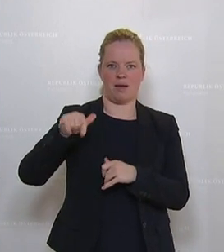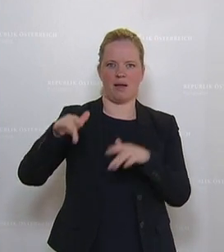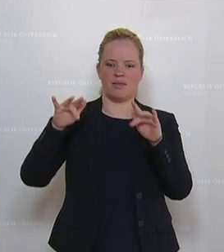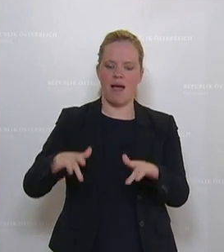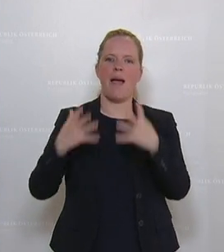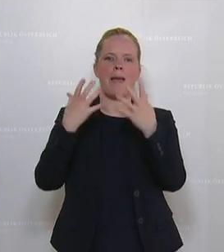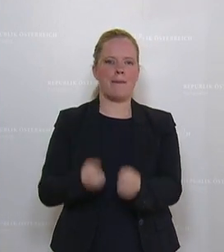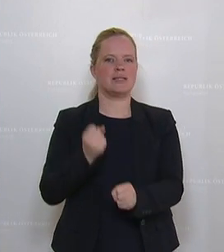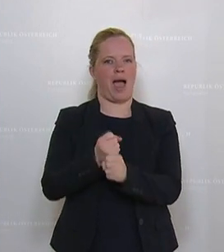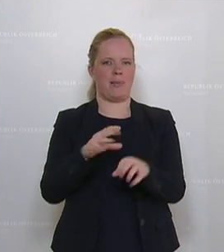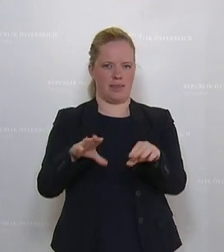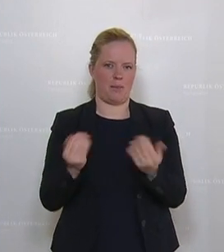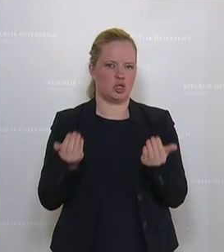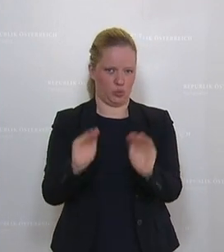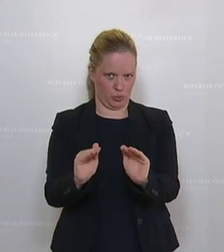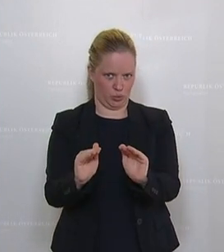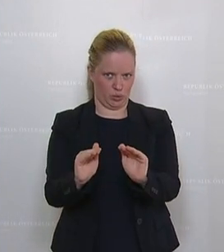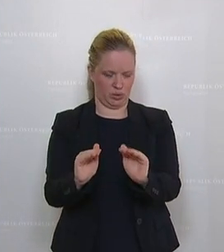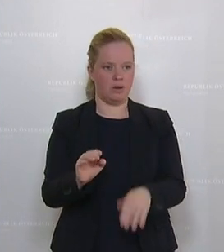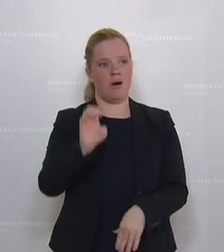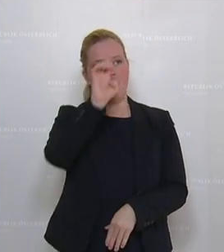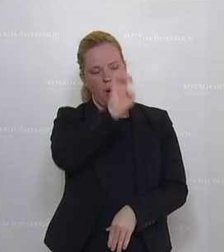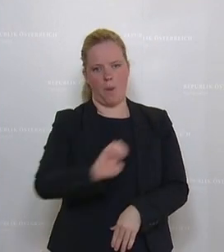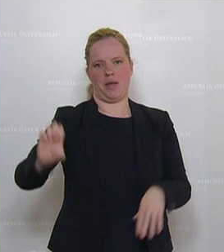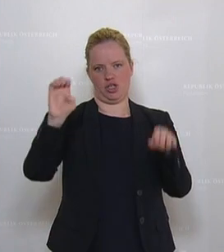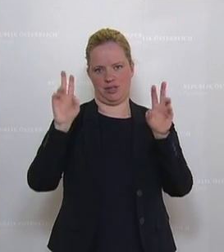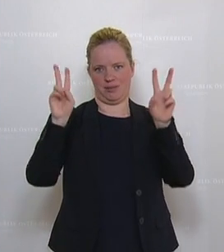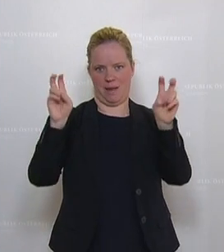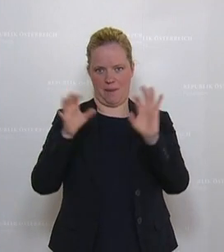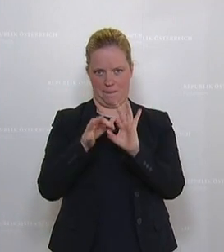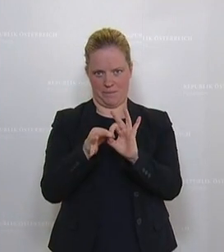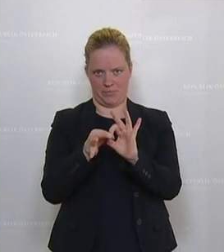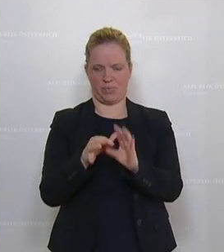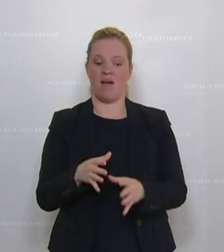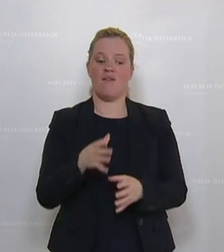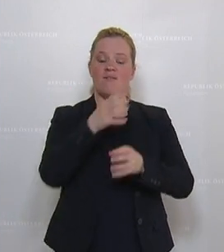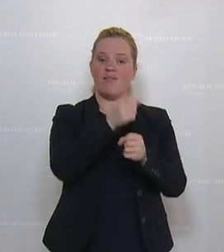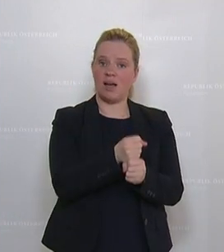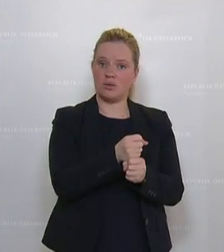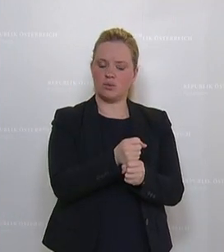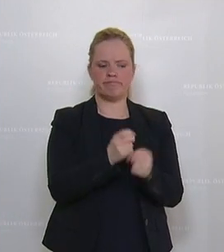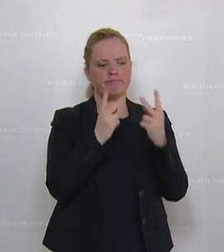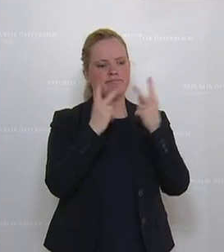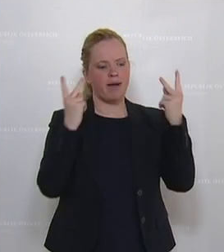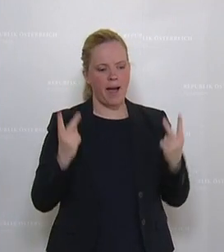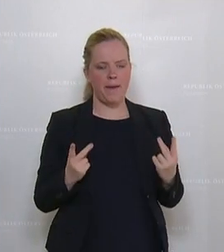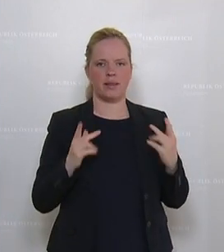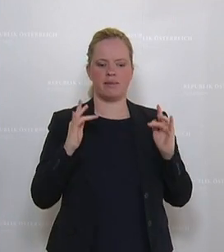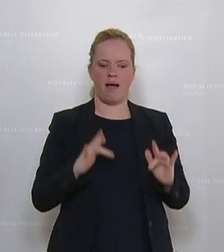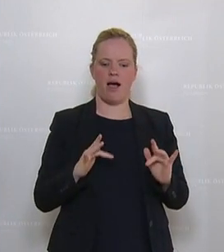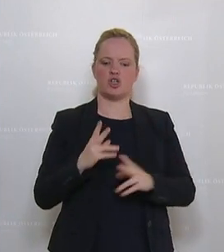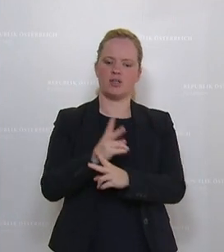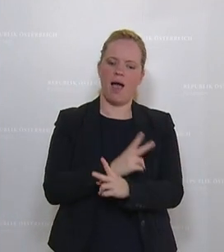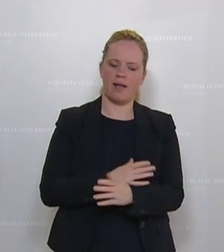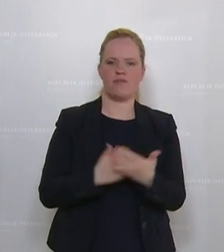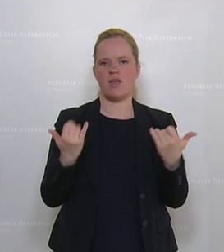Arbeitnehmerschutzes. Und das ist ein europäisches Thema. Die Verfassung schafft den Rahmen für den Aufbau des Staates.